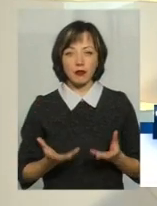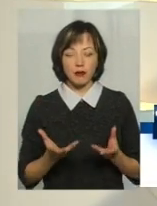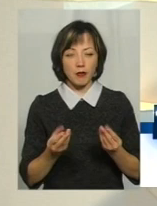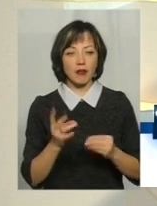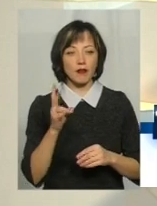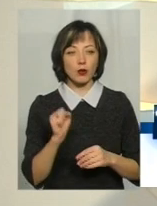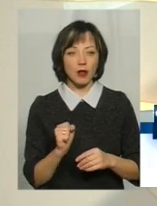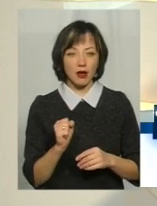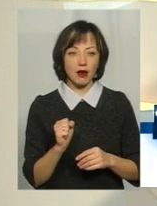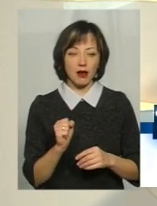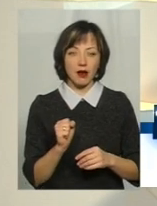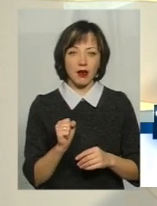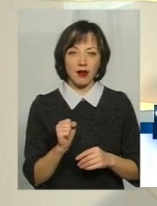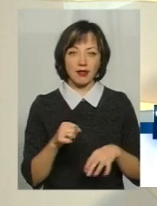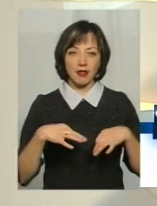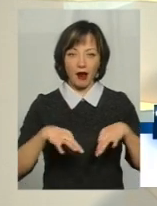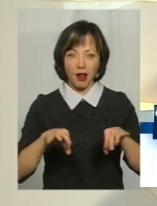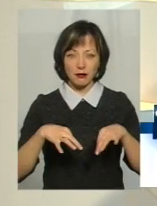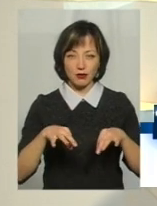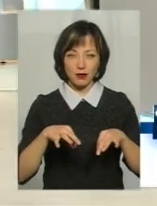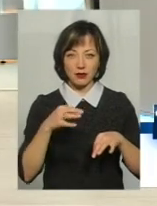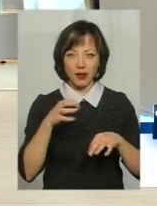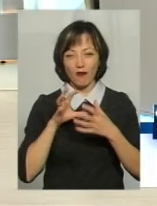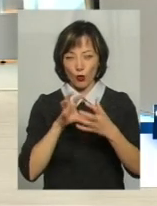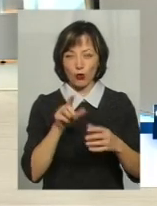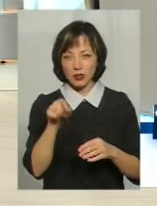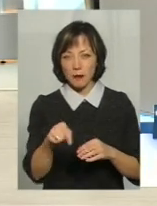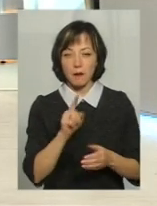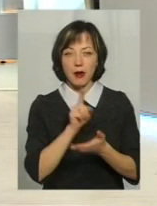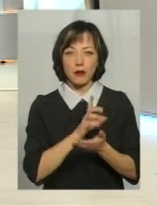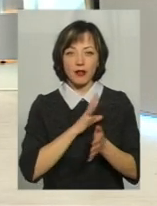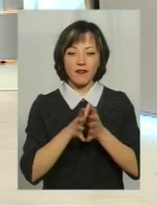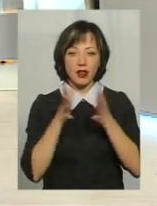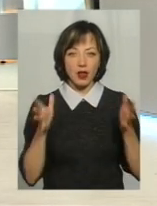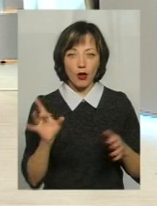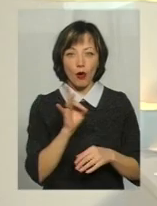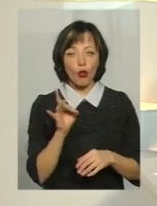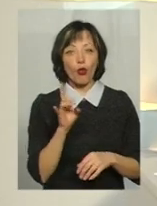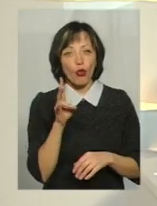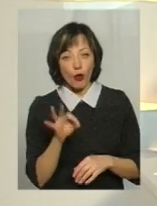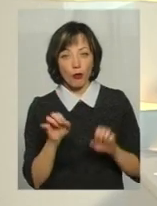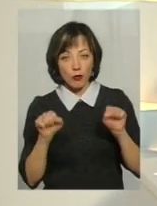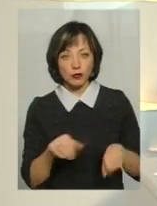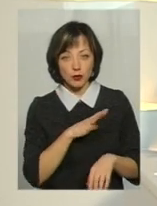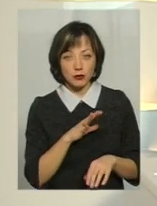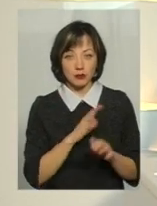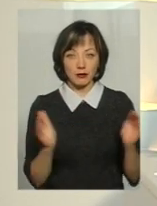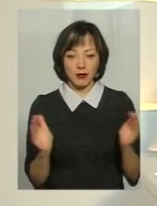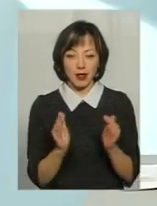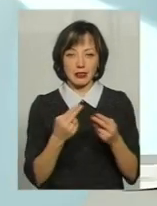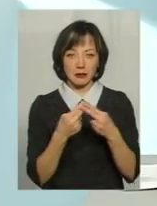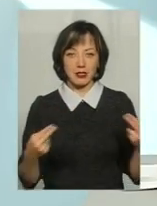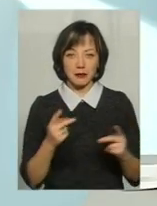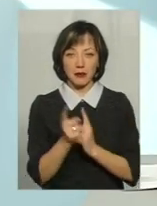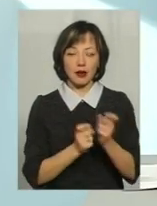на транспортні засоби, які там виходять. За вашу інформацію, мають бути великогабаритні, але не виключено, що будуть спринтери перероблені.